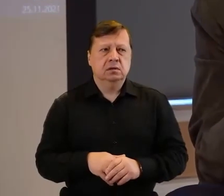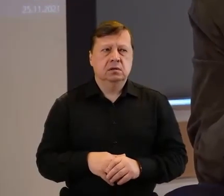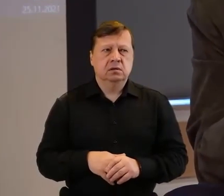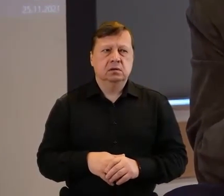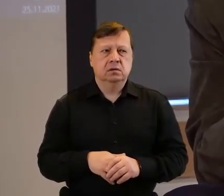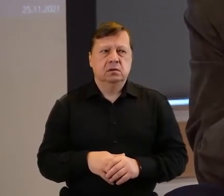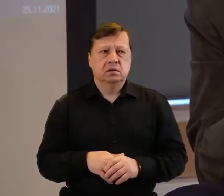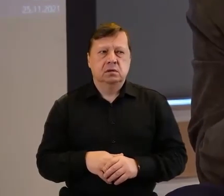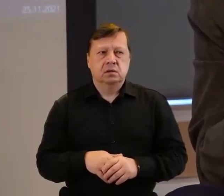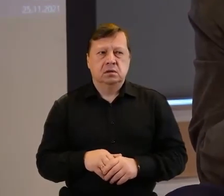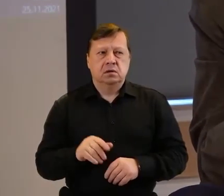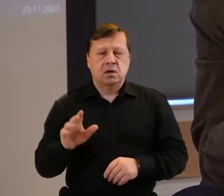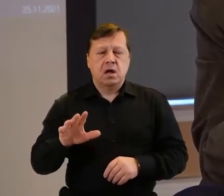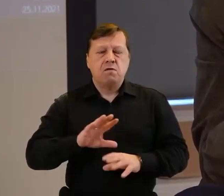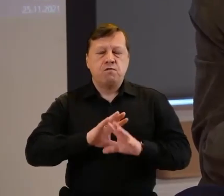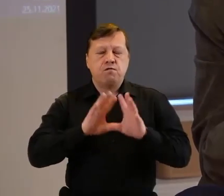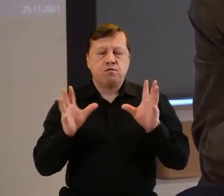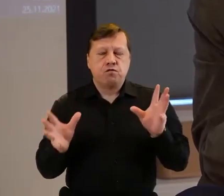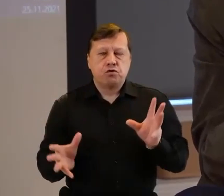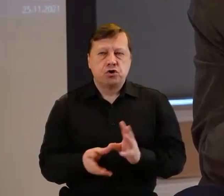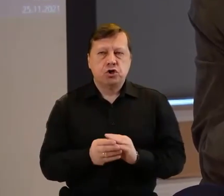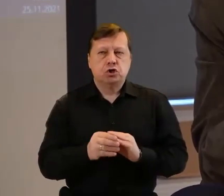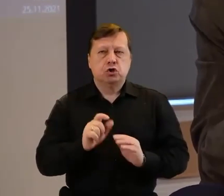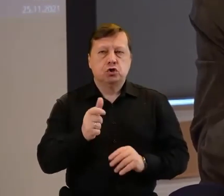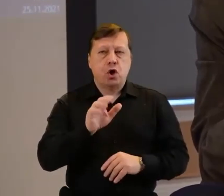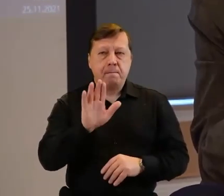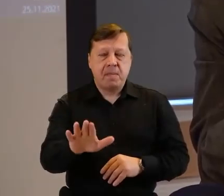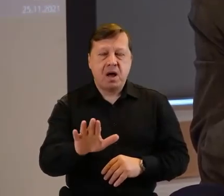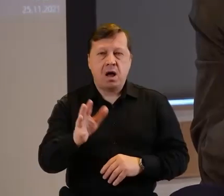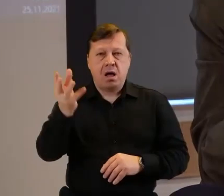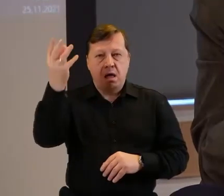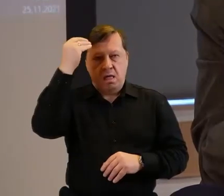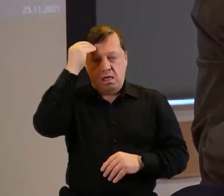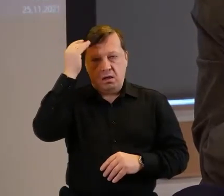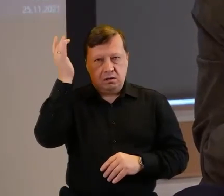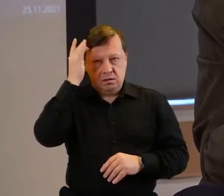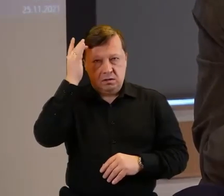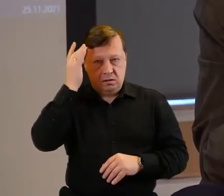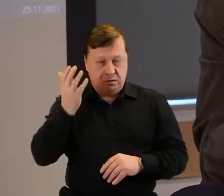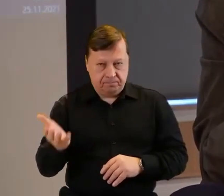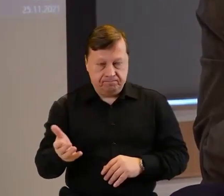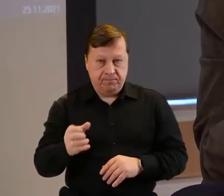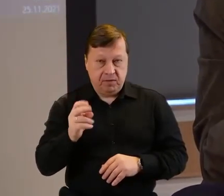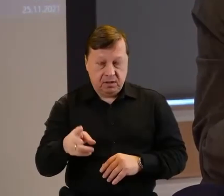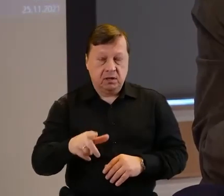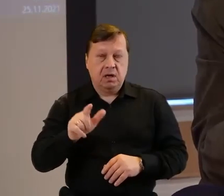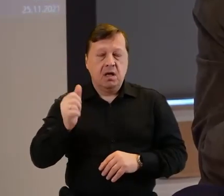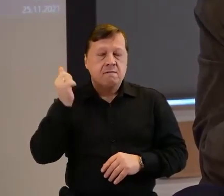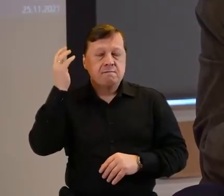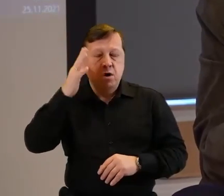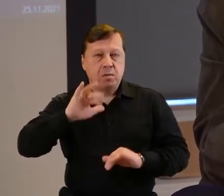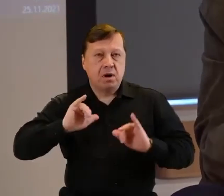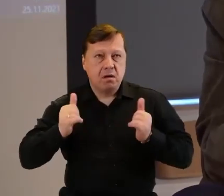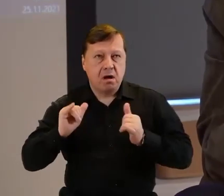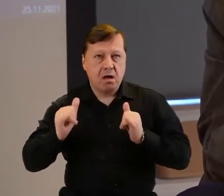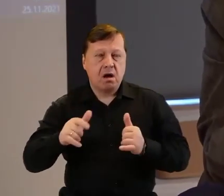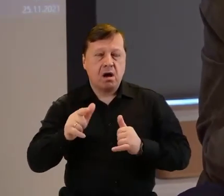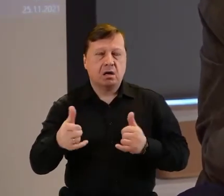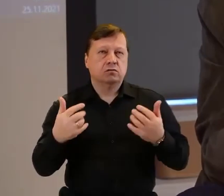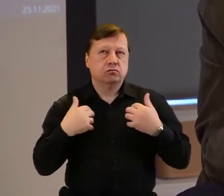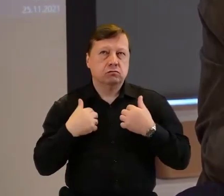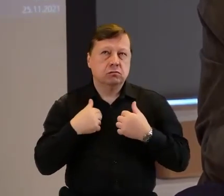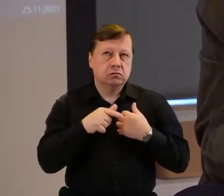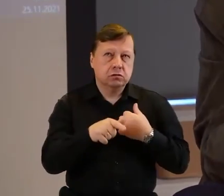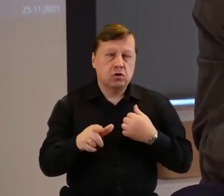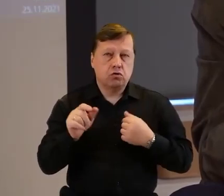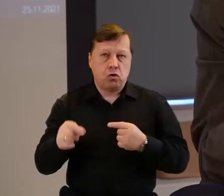bardzo wiele jest w głowie. To znaczy od tego jak patrzymy zależy od tego jak działamy, jak sobie wyobrażamy tą rzeczywistość, tak się do